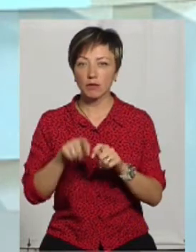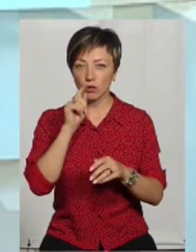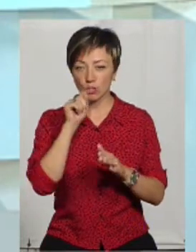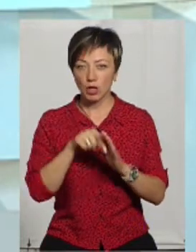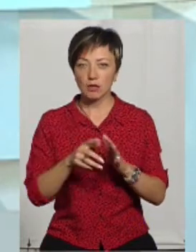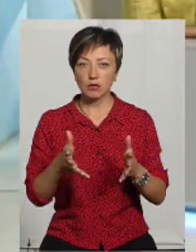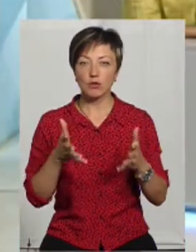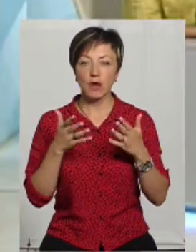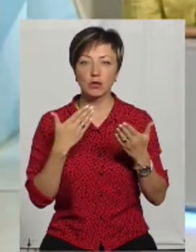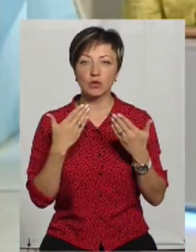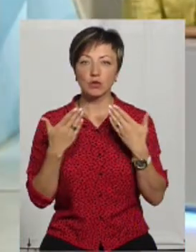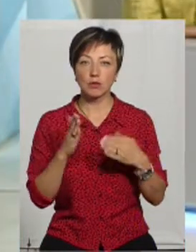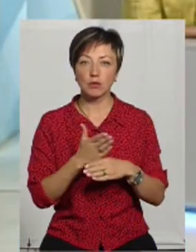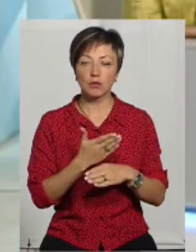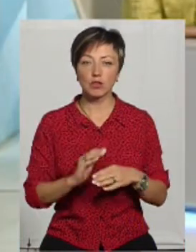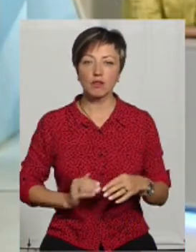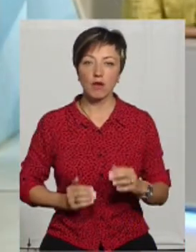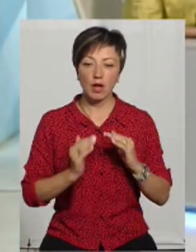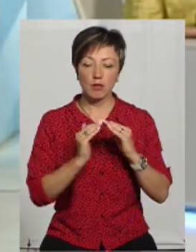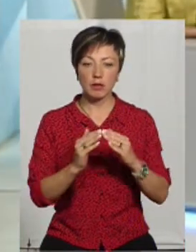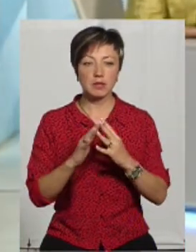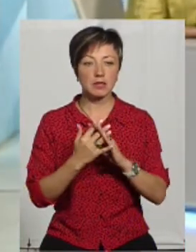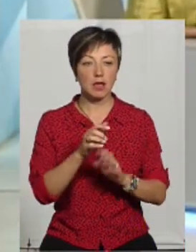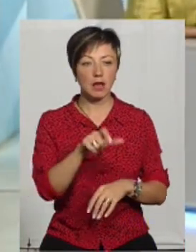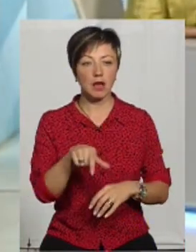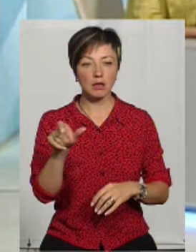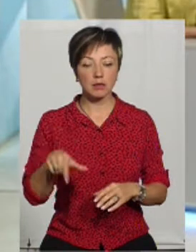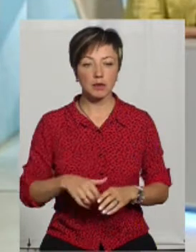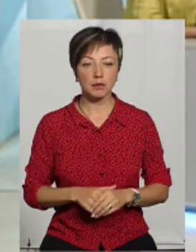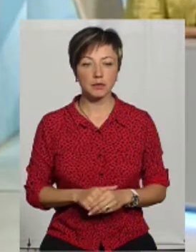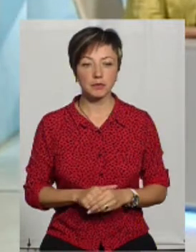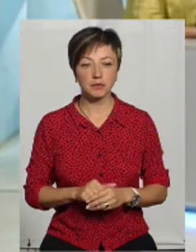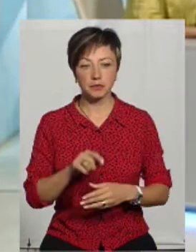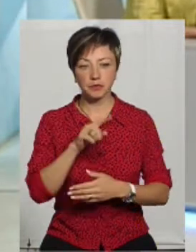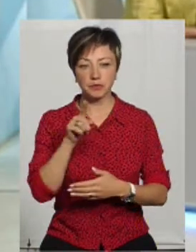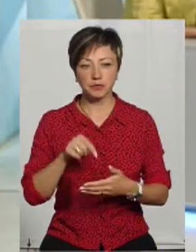у з'ясування стосунків між фермерами та селянами стосовно посолищу?